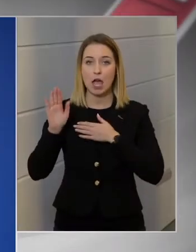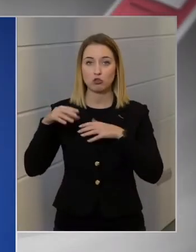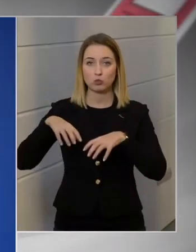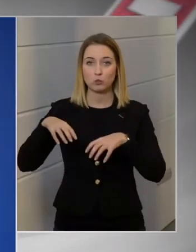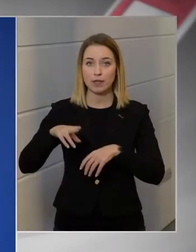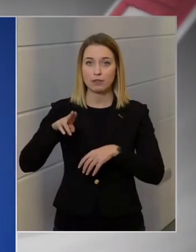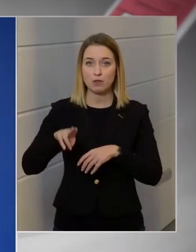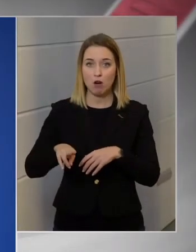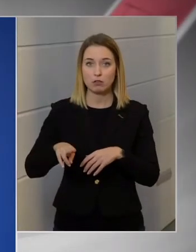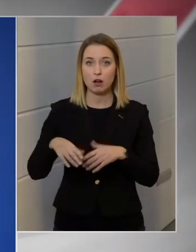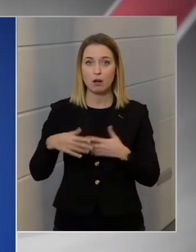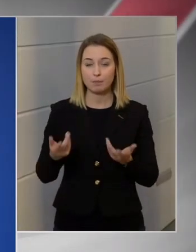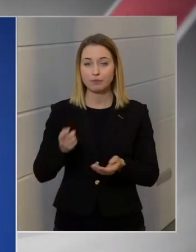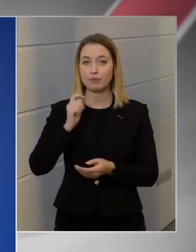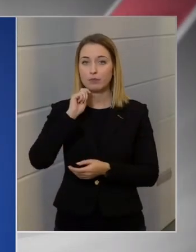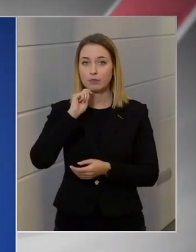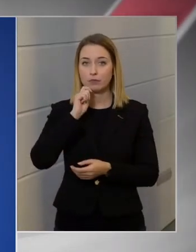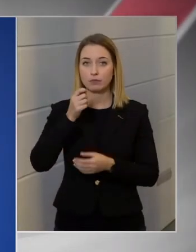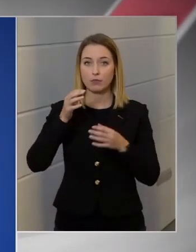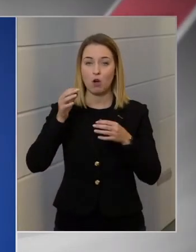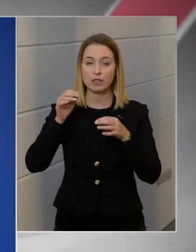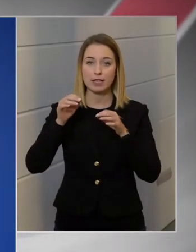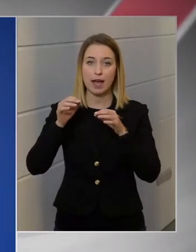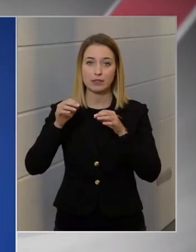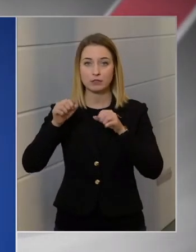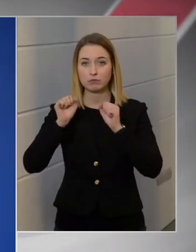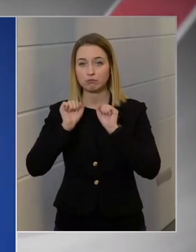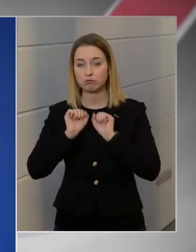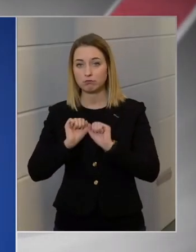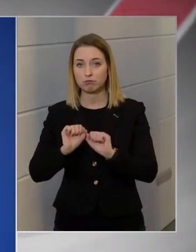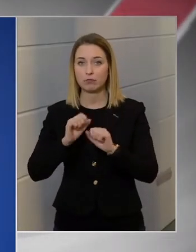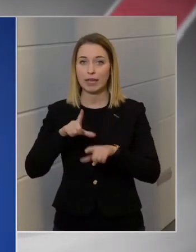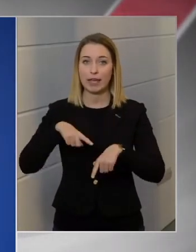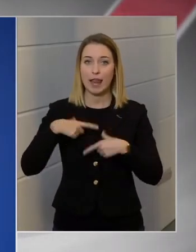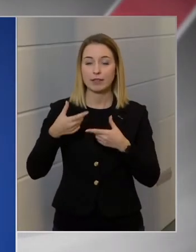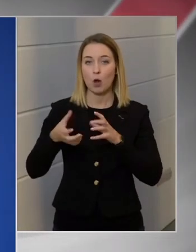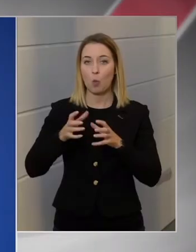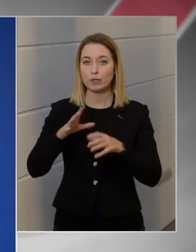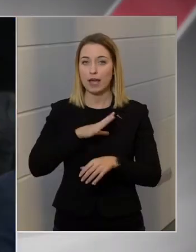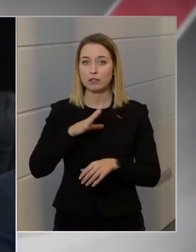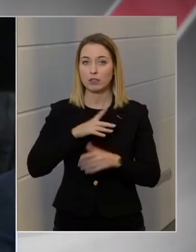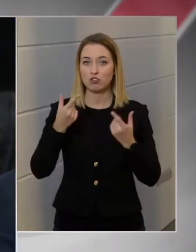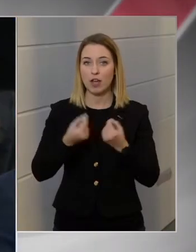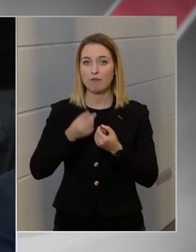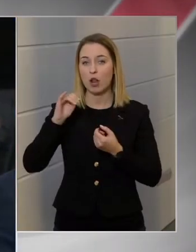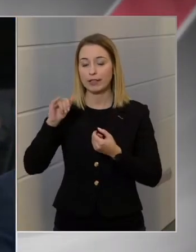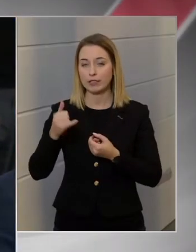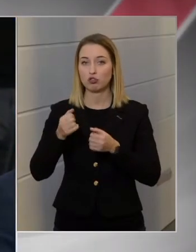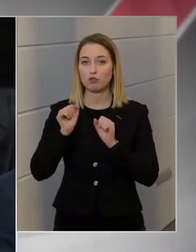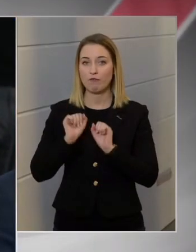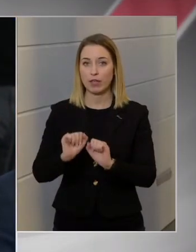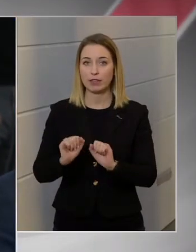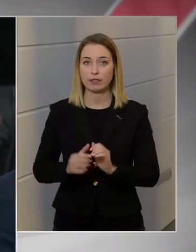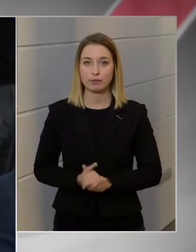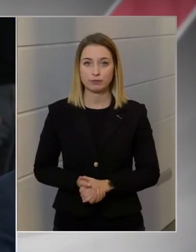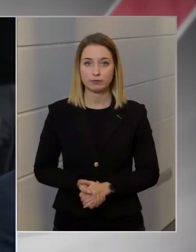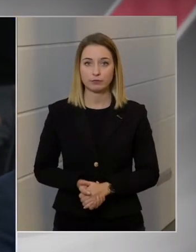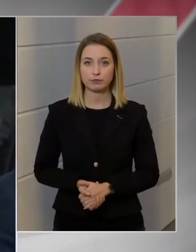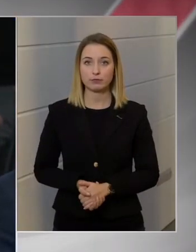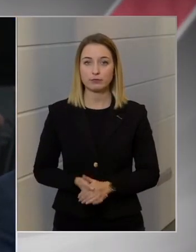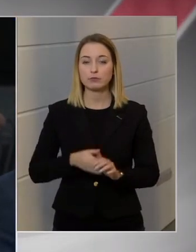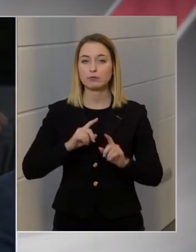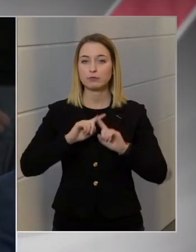hogy a hazáját az élete feláldozásával, vagy kockáztatásával is megvédi. Értem, egy másik